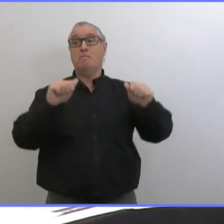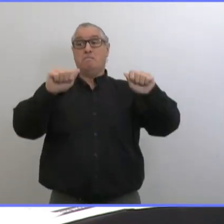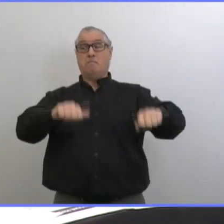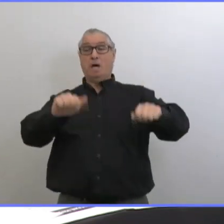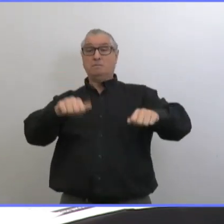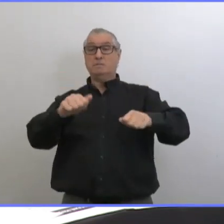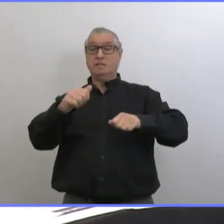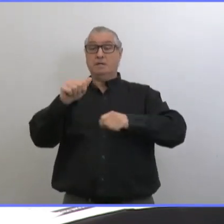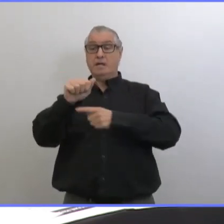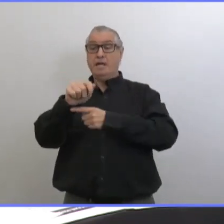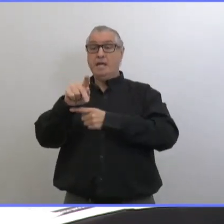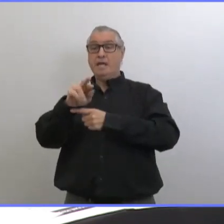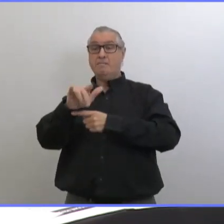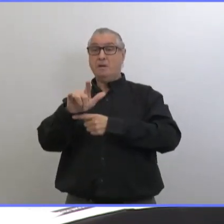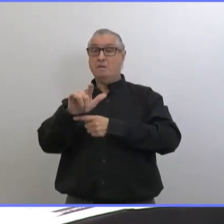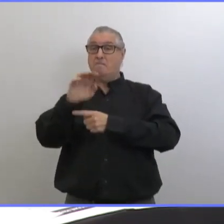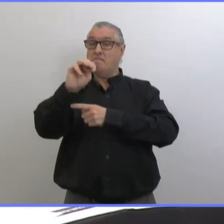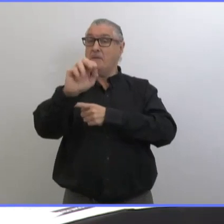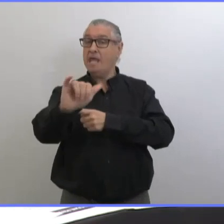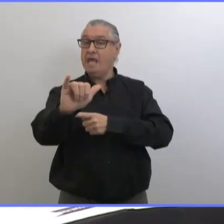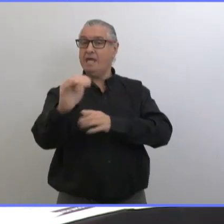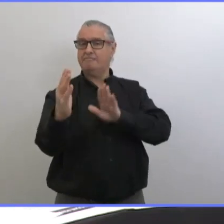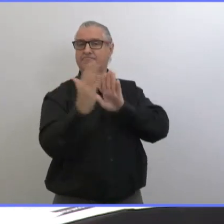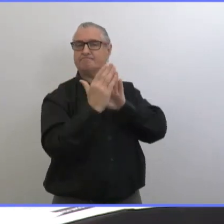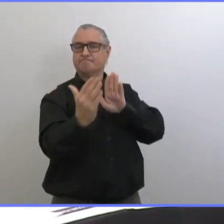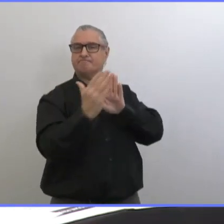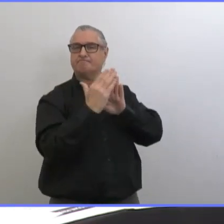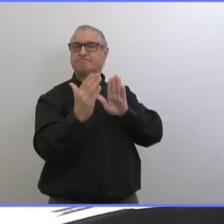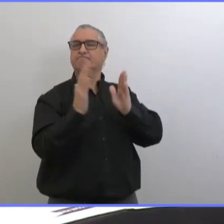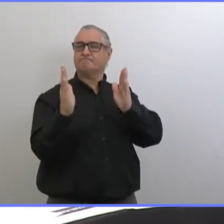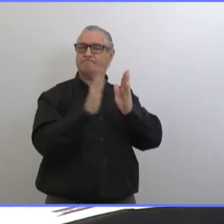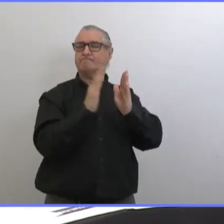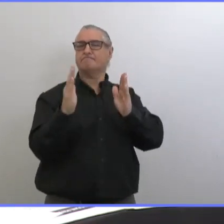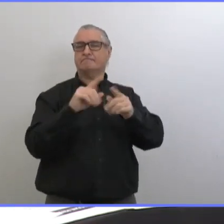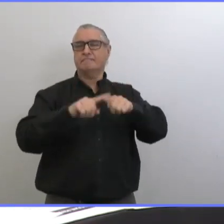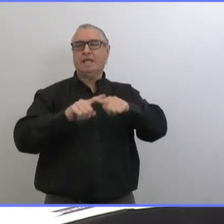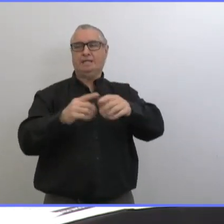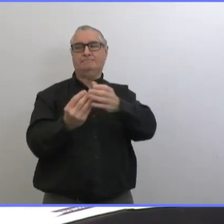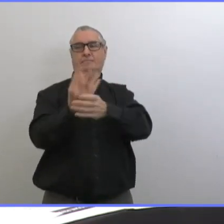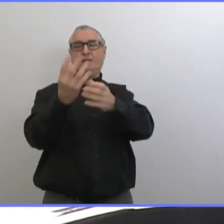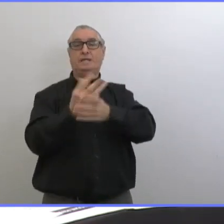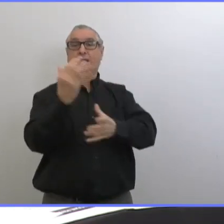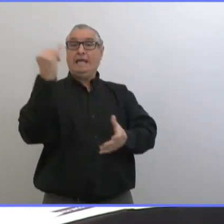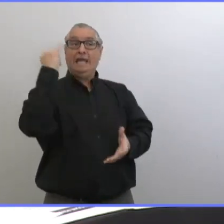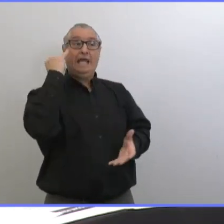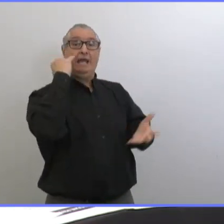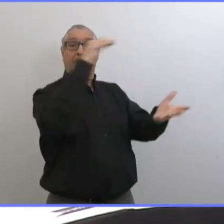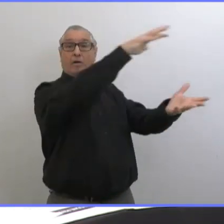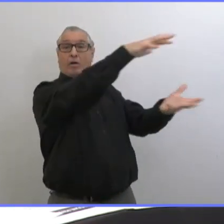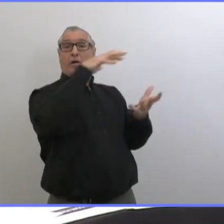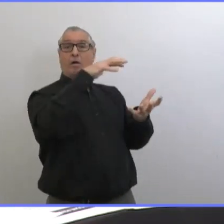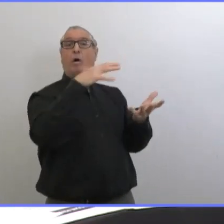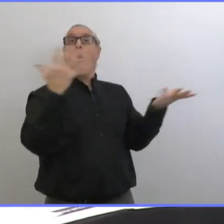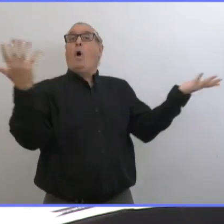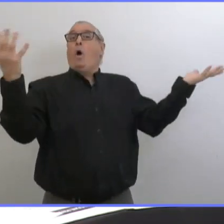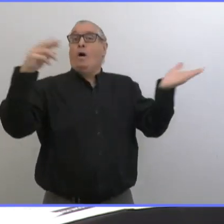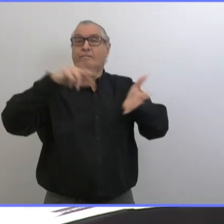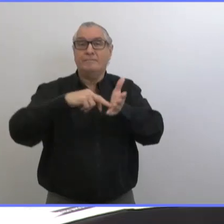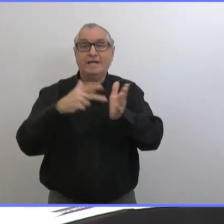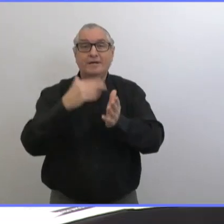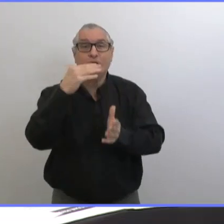estimations aujourd'hui si on a une augmentation des approvisionnements ce sera peut-être plus tôt en avril